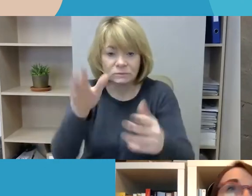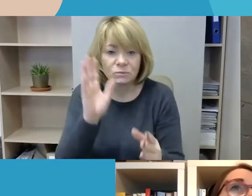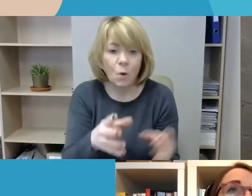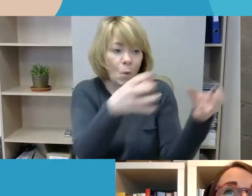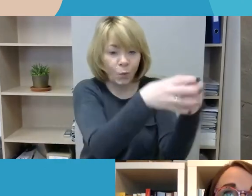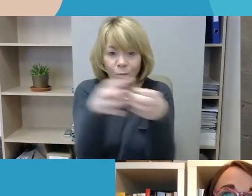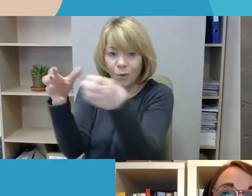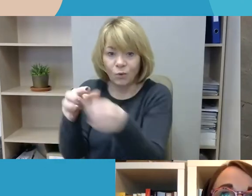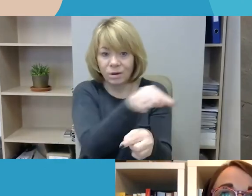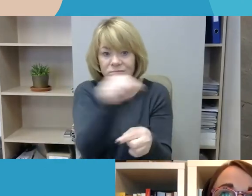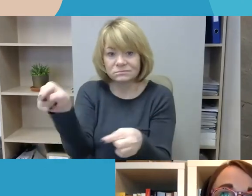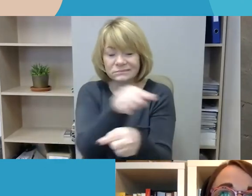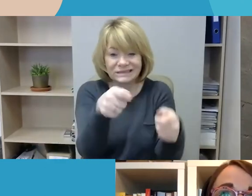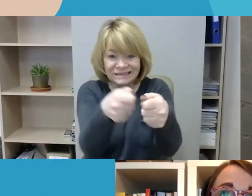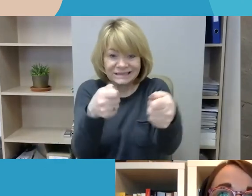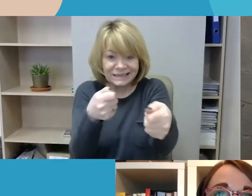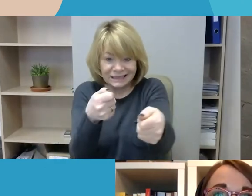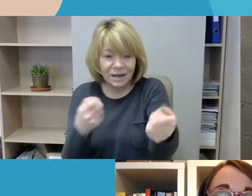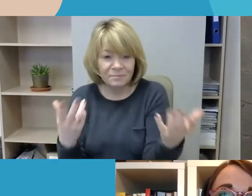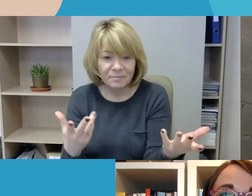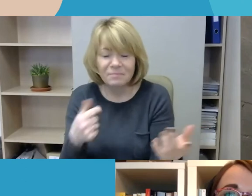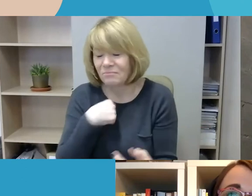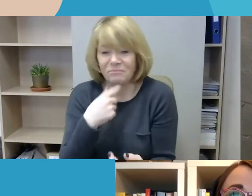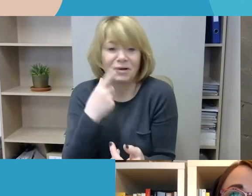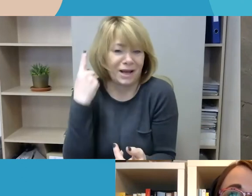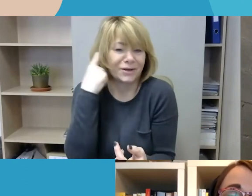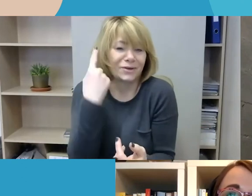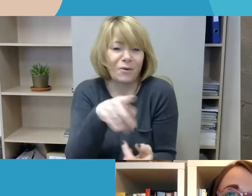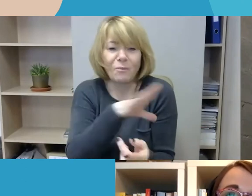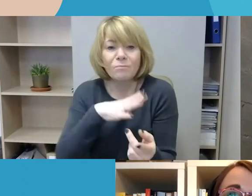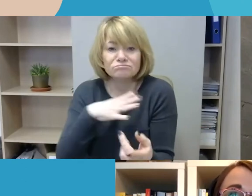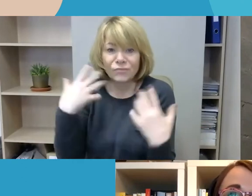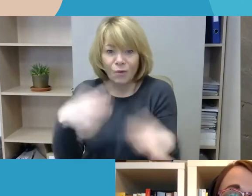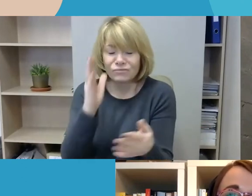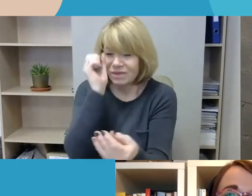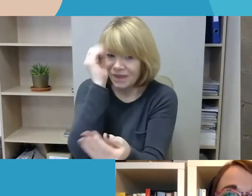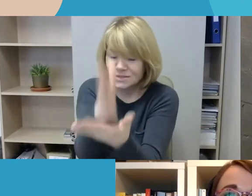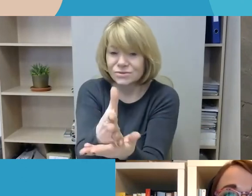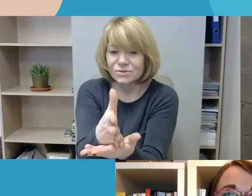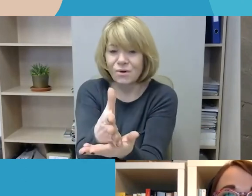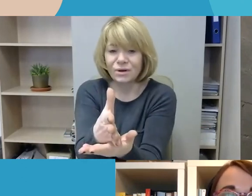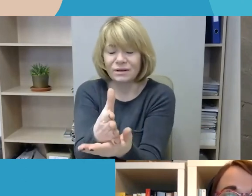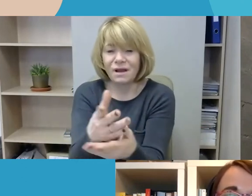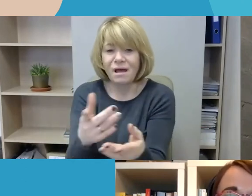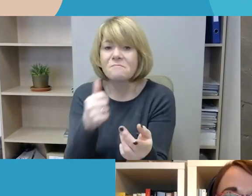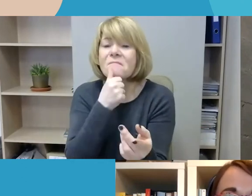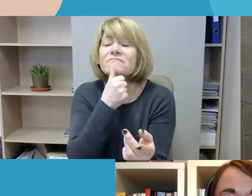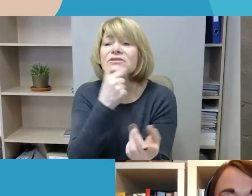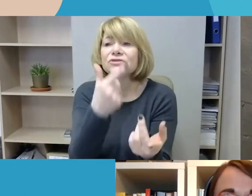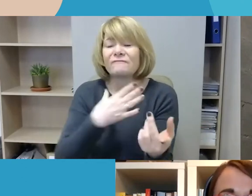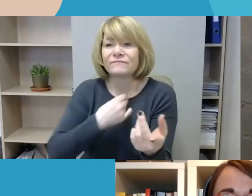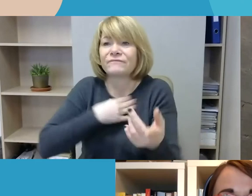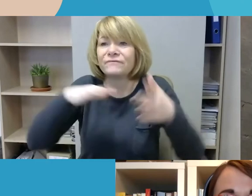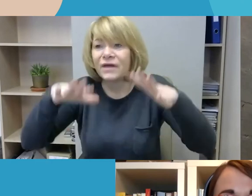Ir mes esame girdėję ir tiesioginius pavyzdžius, kad ir tam pačiam Vilniuje buvo